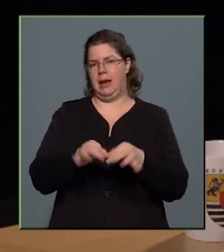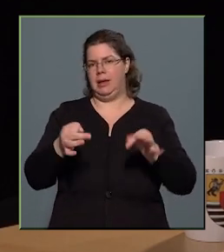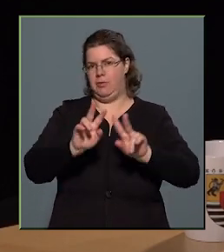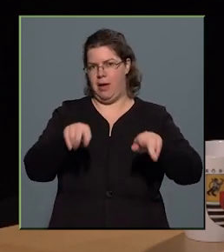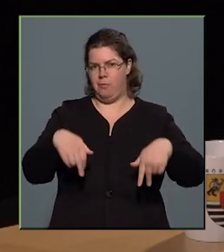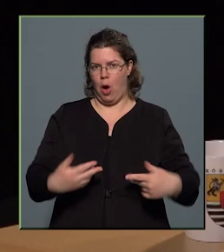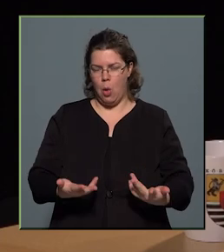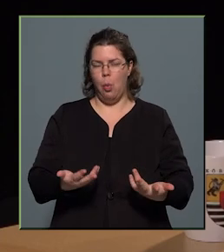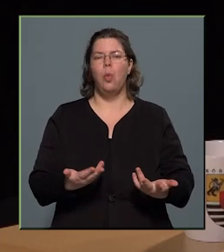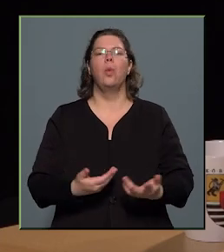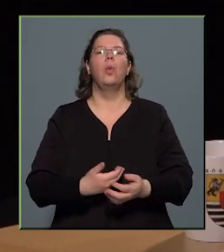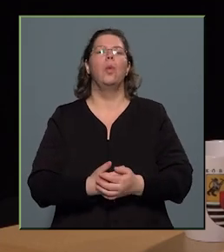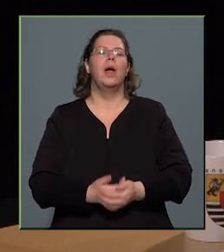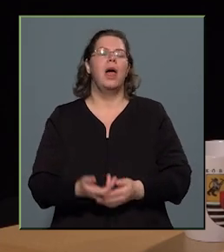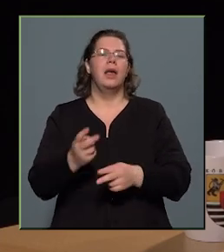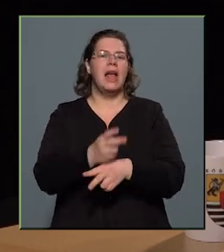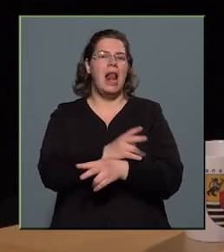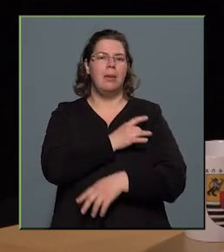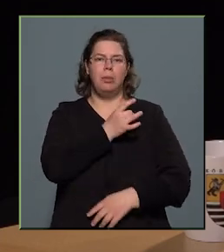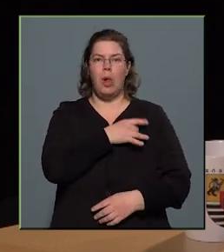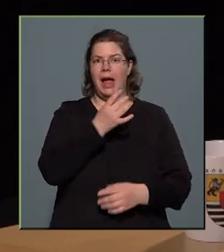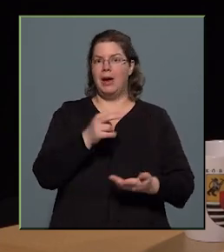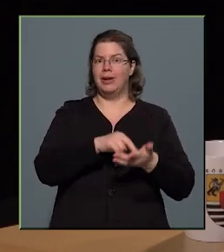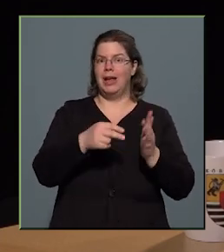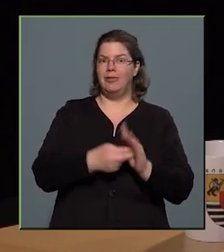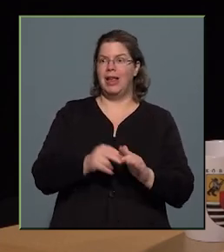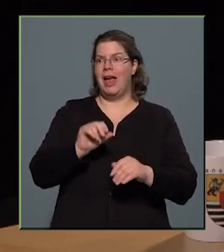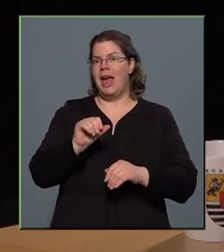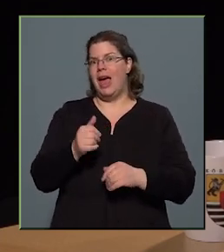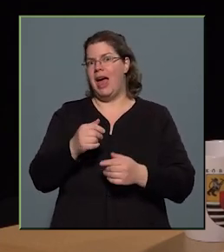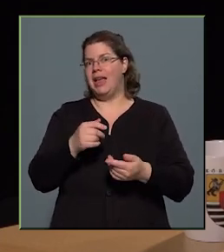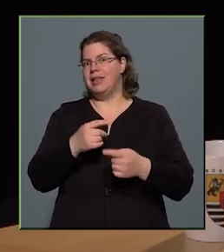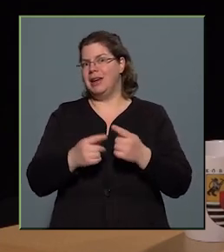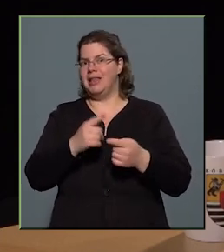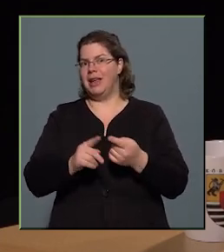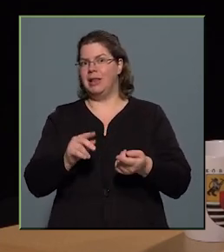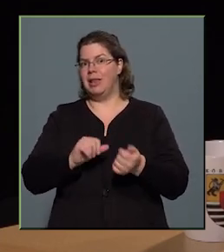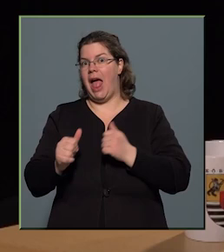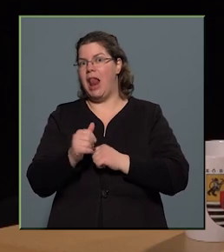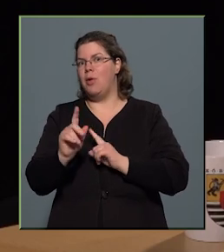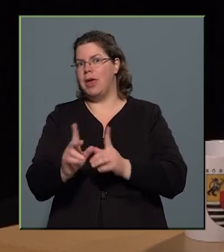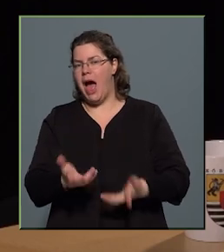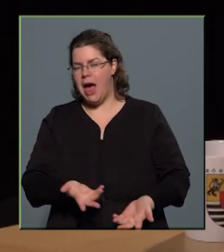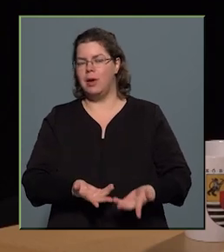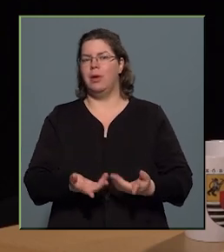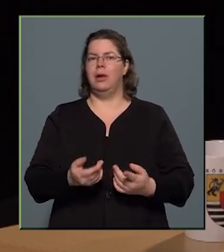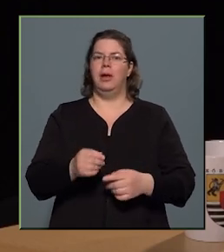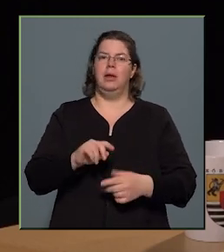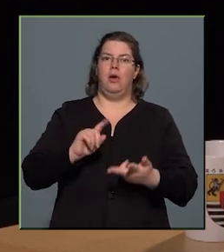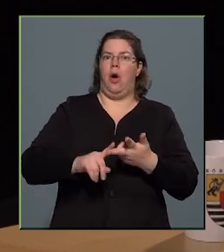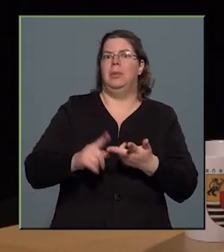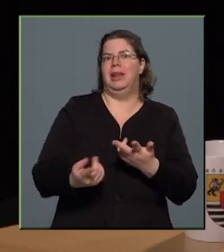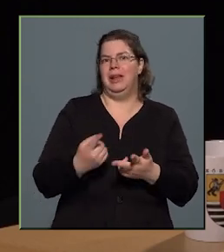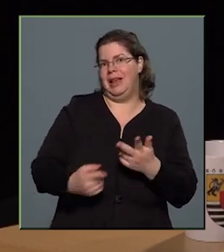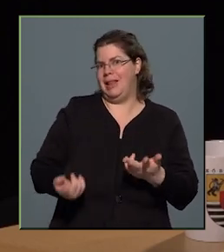az állampolgárok tervezik, egy részét az előjáróink, egy harmadik részét pedig mi magunk, és